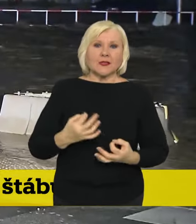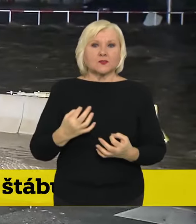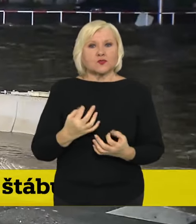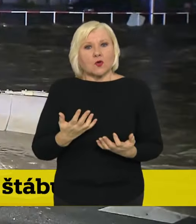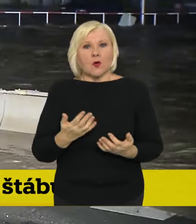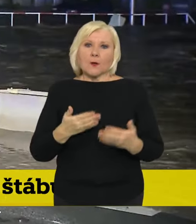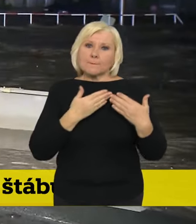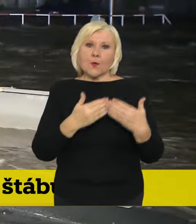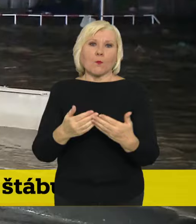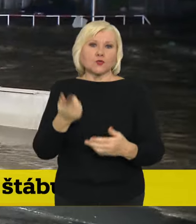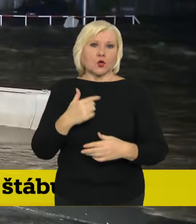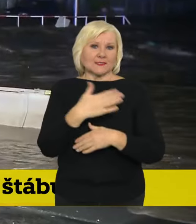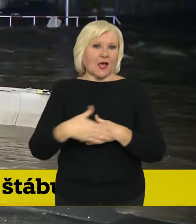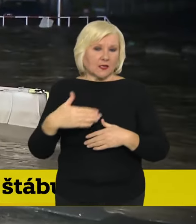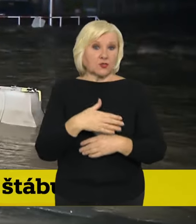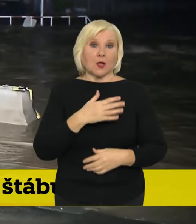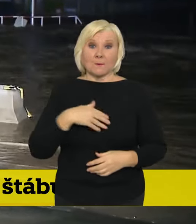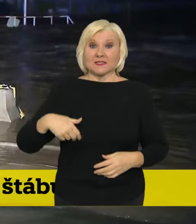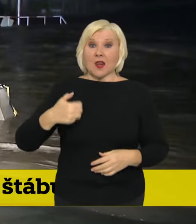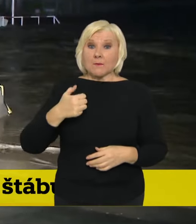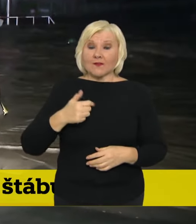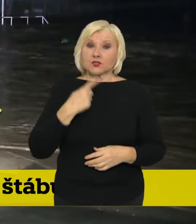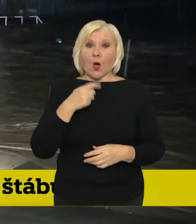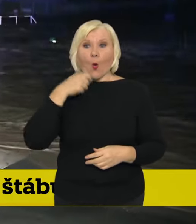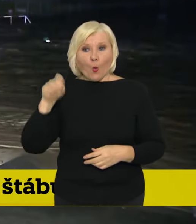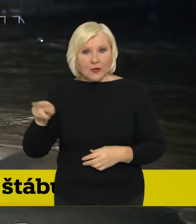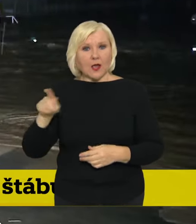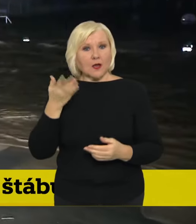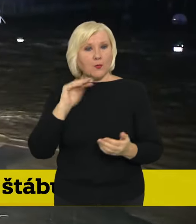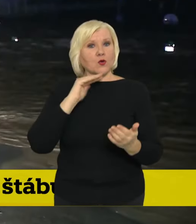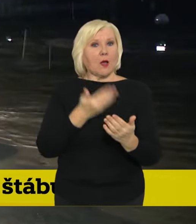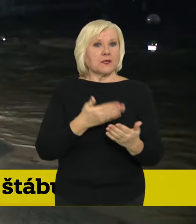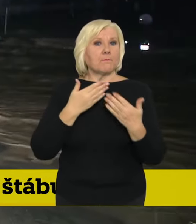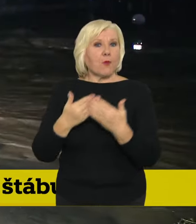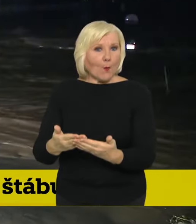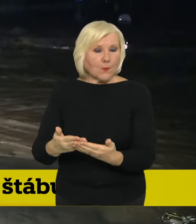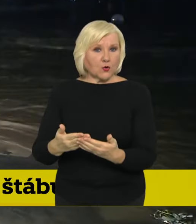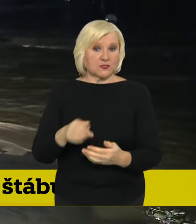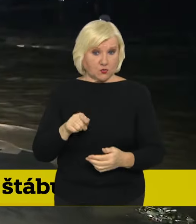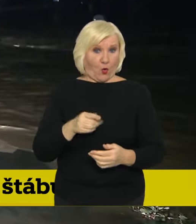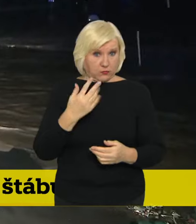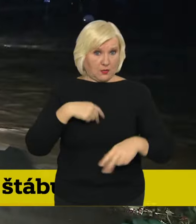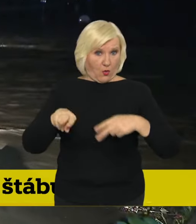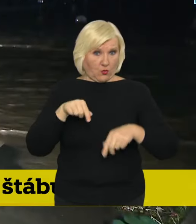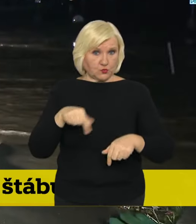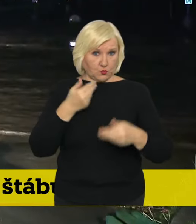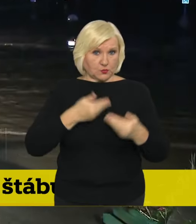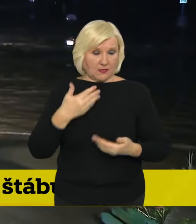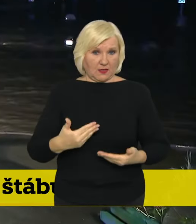ze zahraničí. Pan minister Lipavský dneska řekl, že nabízla Ukrajina pomoc, tak jestli to bylo i tématem dnešního jednání. Děkuji.